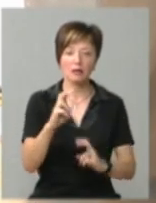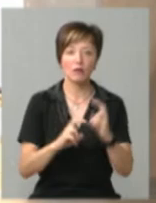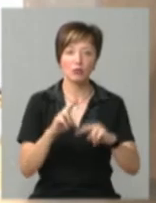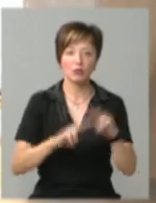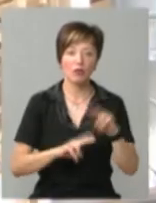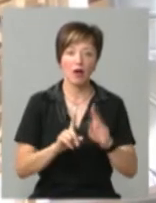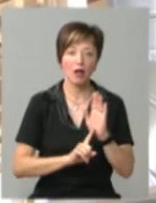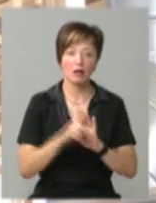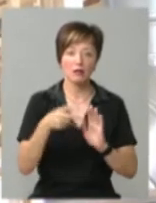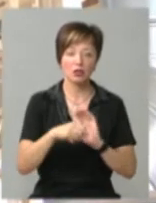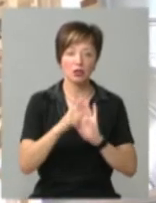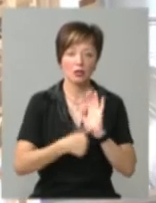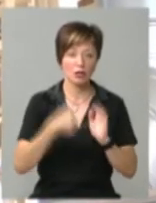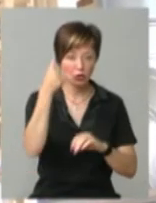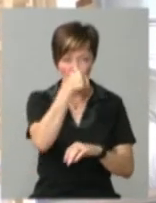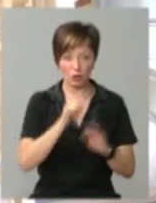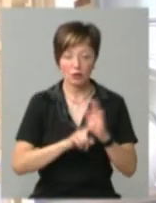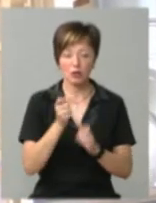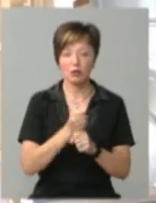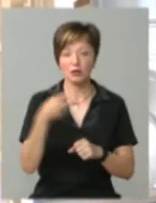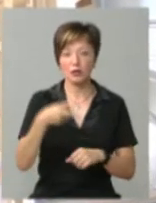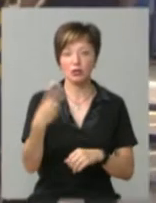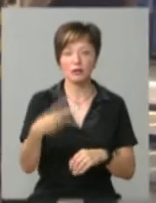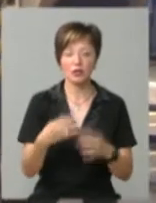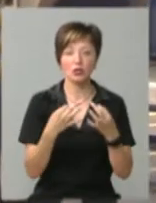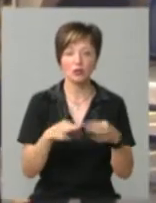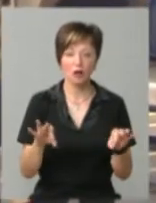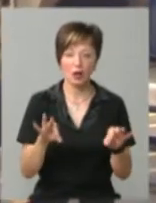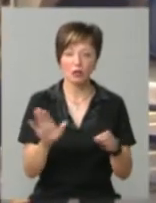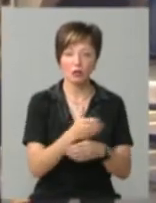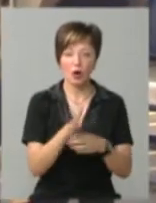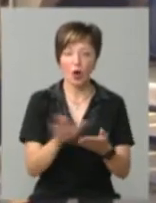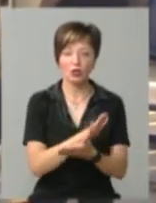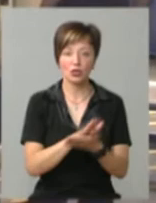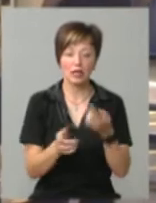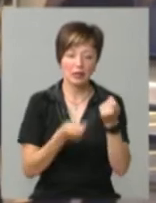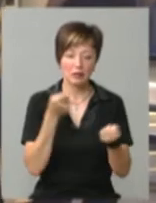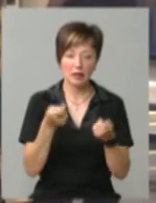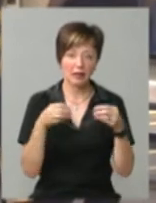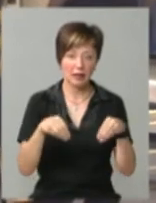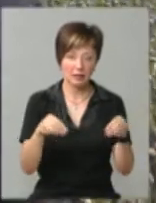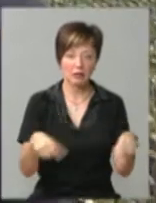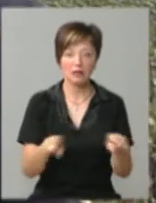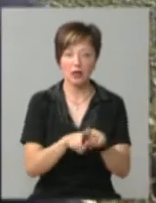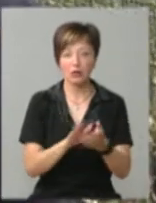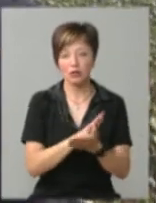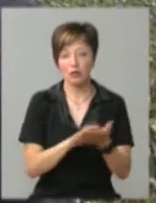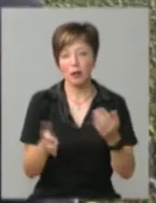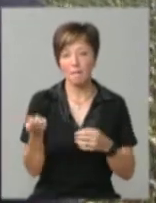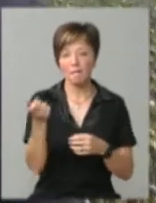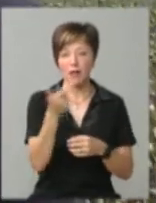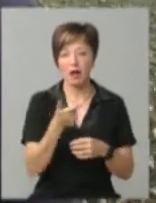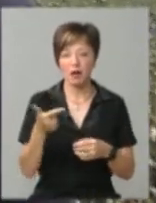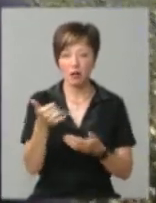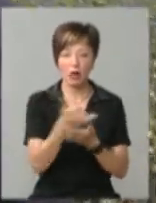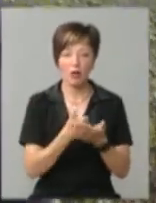з 2016 року і який запрацював в 2020-му, дозволяє сортувати і очищати найдрібніше насіння. Так очищують і блакитний олійний мак із